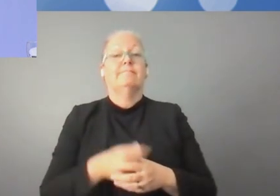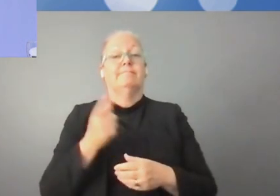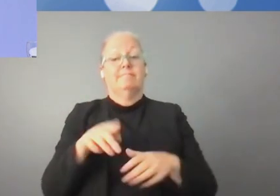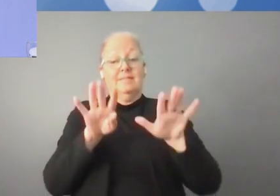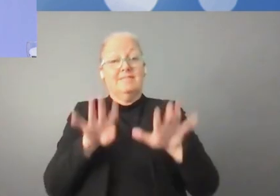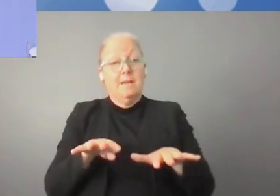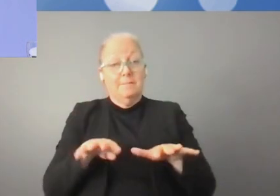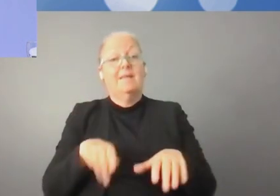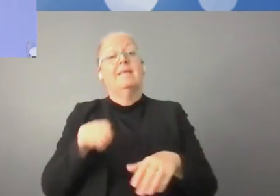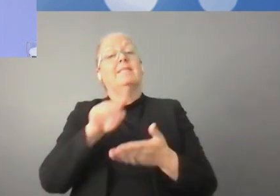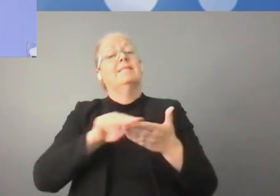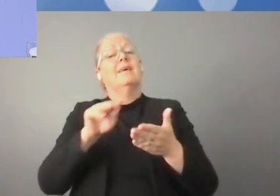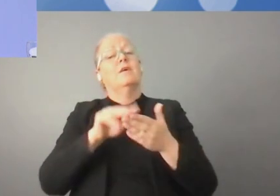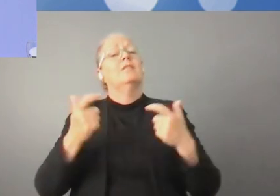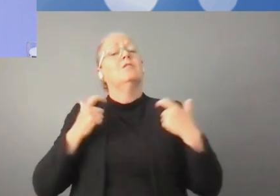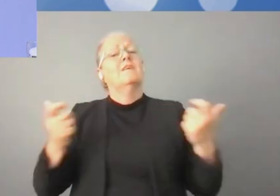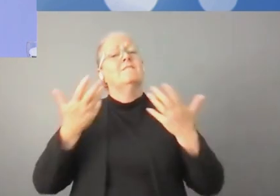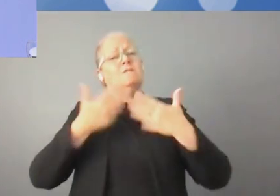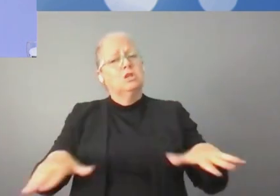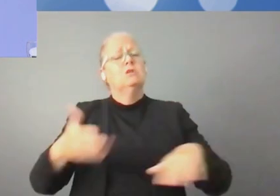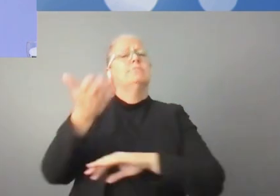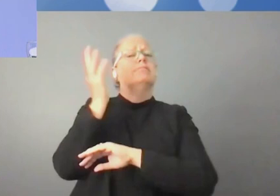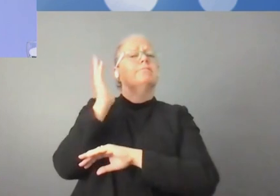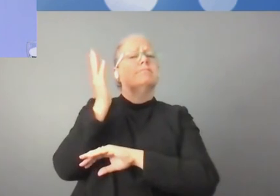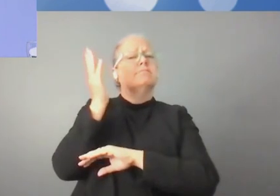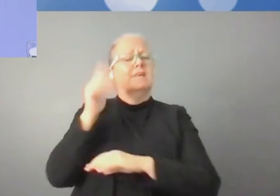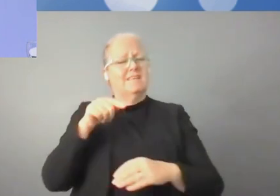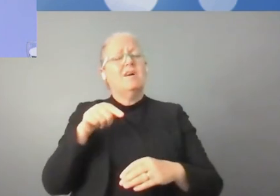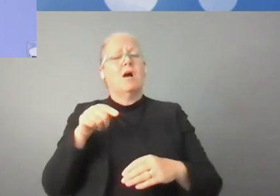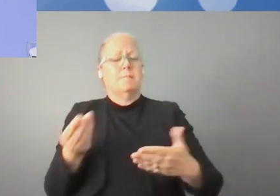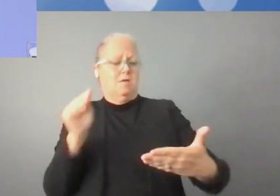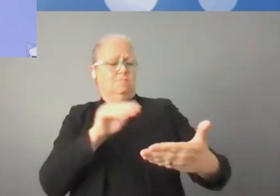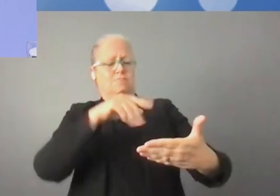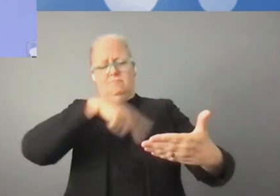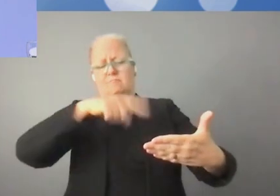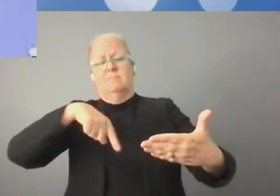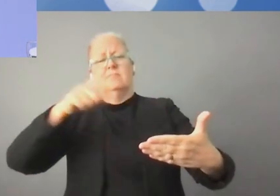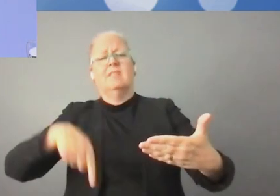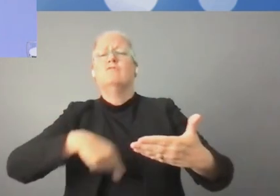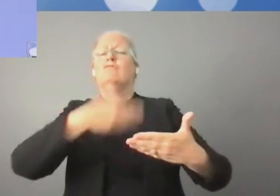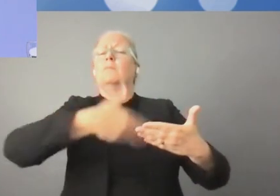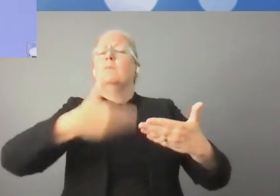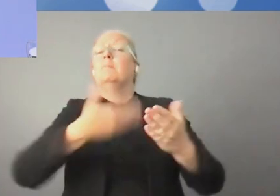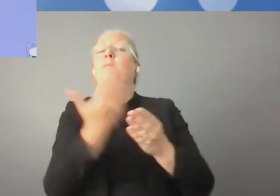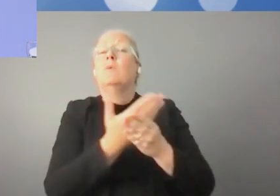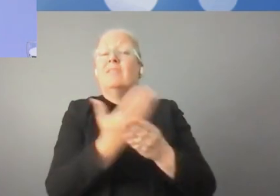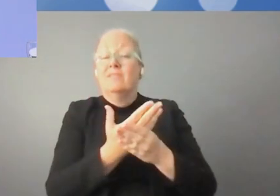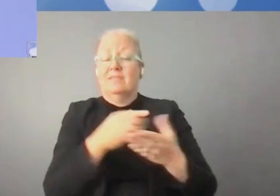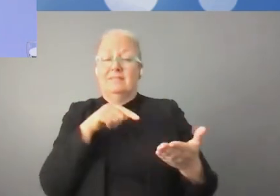le permettez, une chose à savoir qu'en septembre, le secrétaire général a présenté sa vision dans un rapport